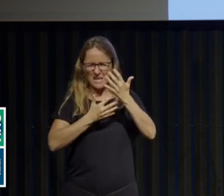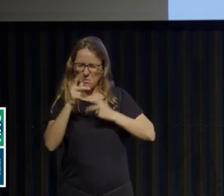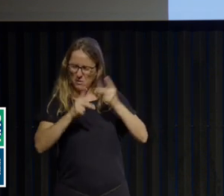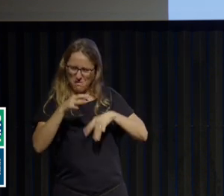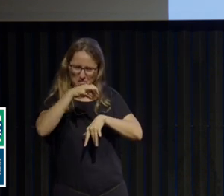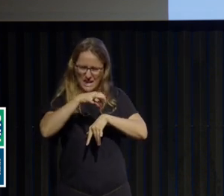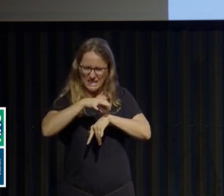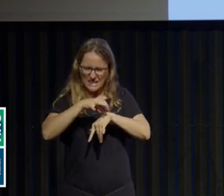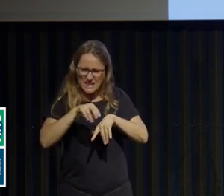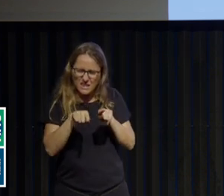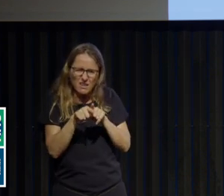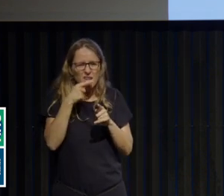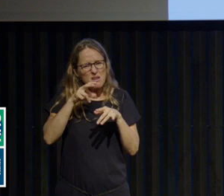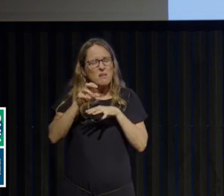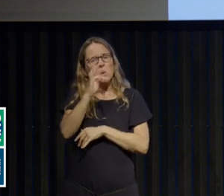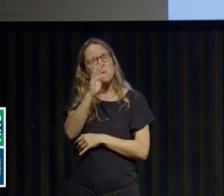qui aurait fait perdre du poids.